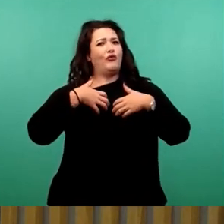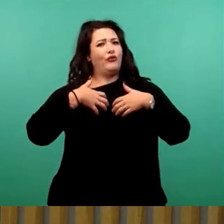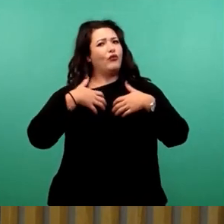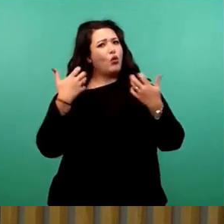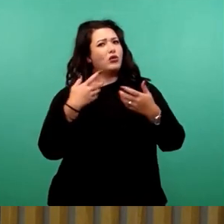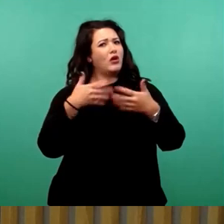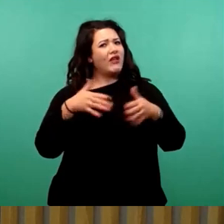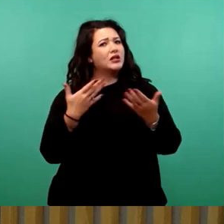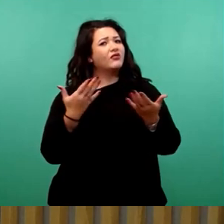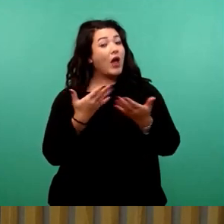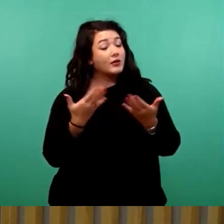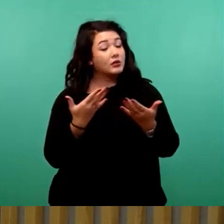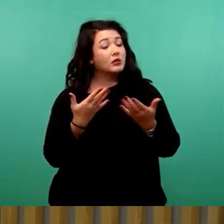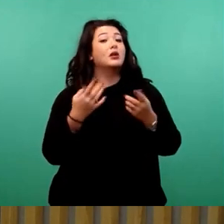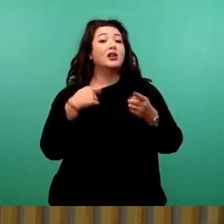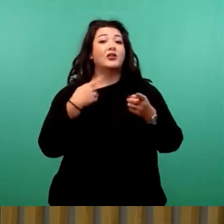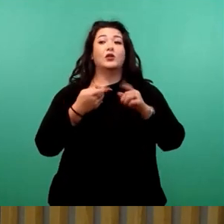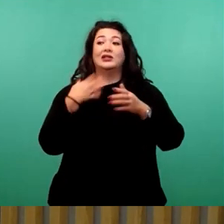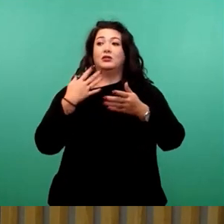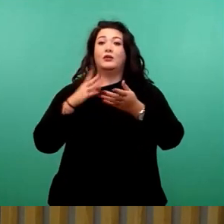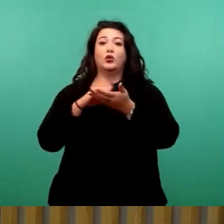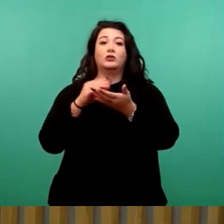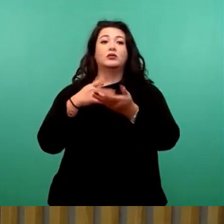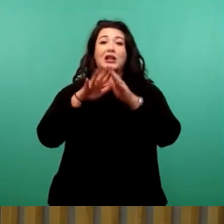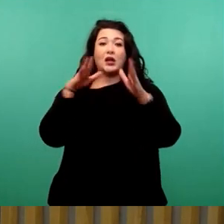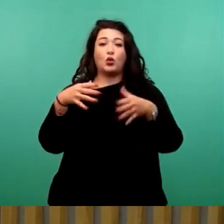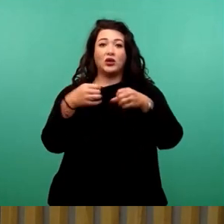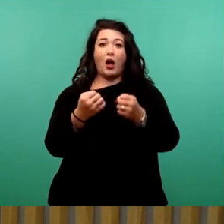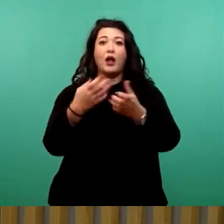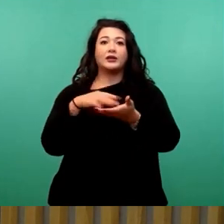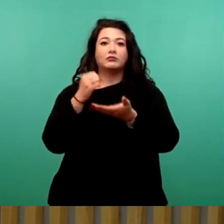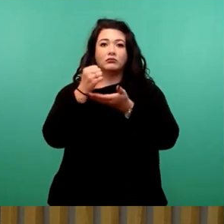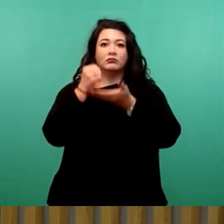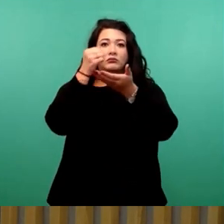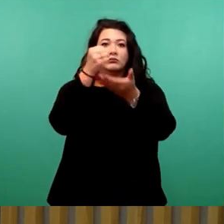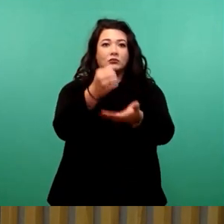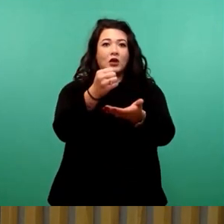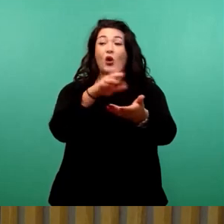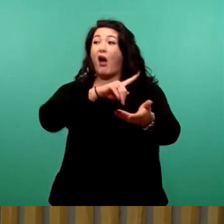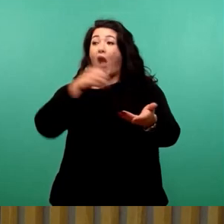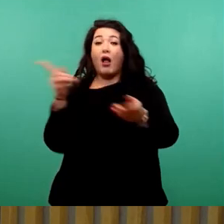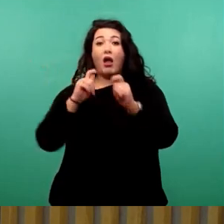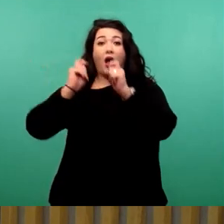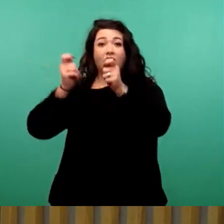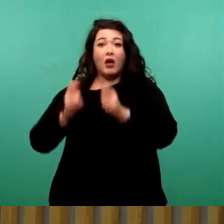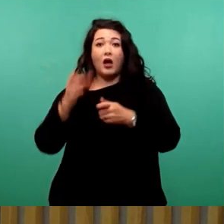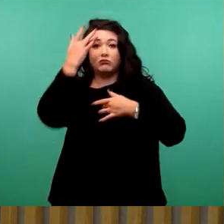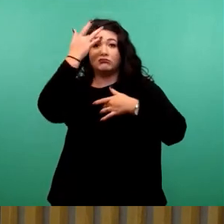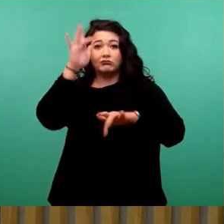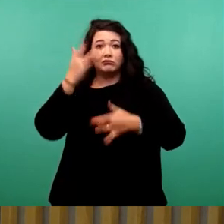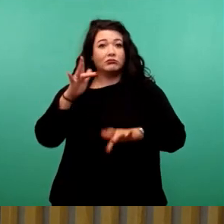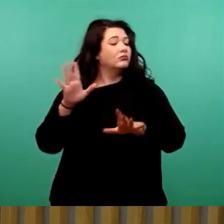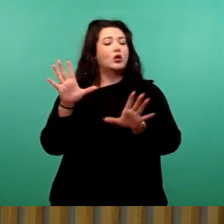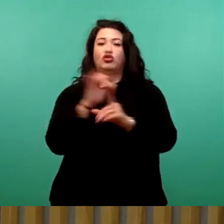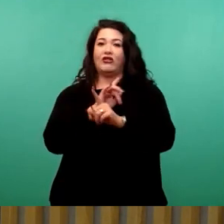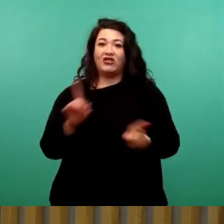dass die Summe, die wir in den Haushalt eingestellt haben, nicht reichen wird, um alle Anträge zu bewilligen. Insbesondere, so hat ja dort sitzende